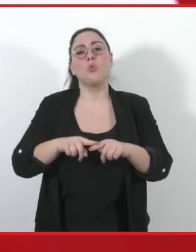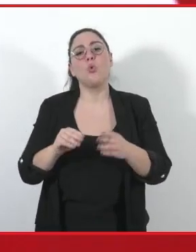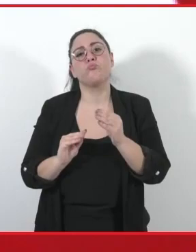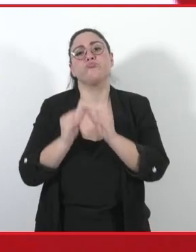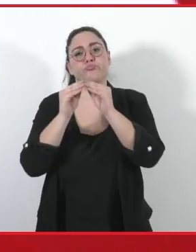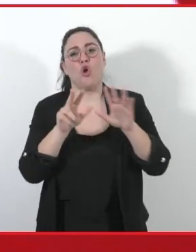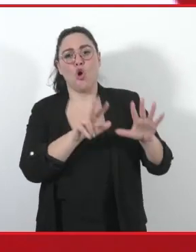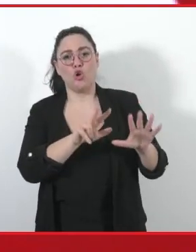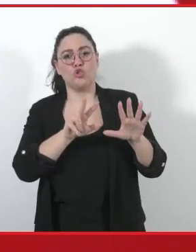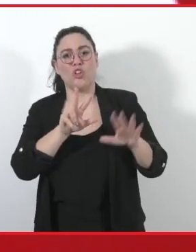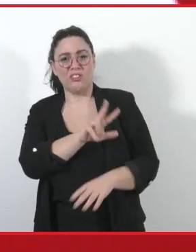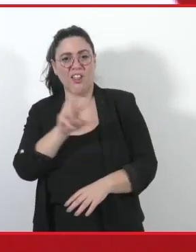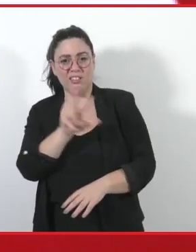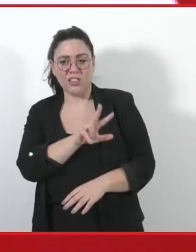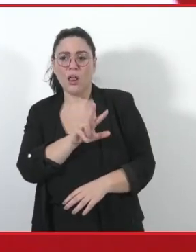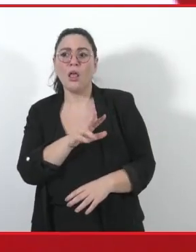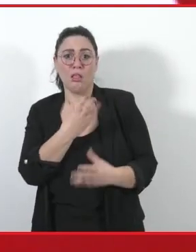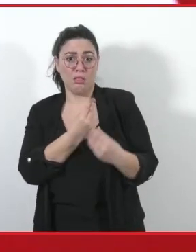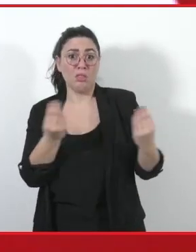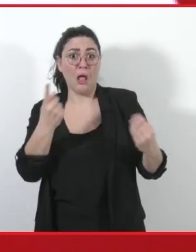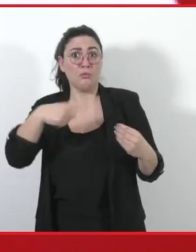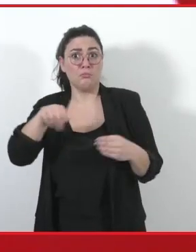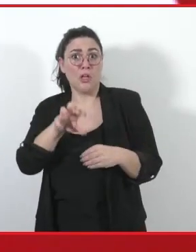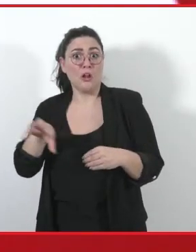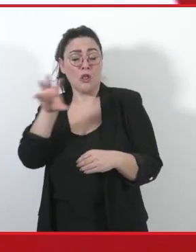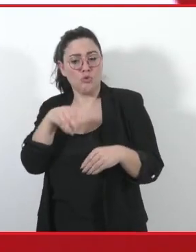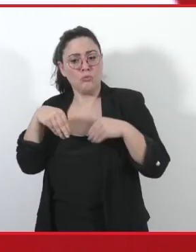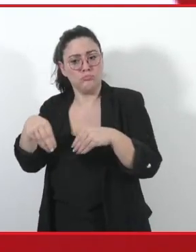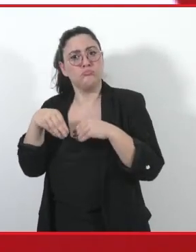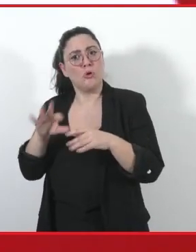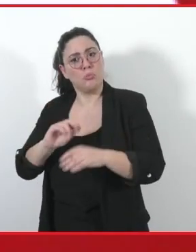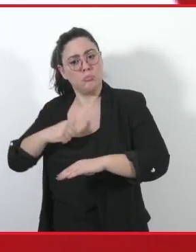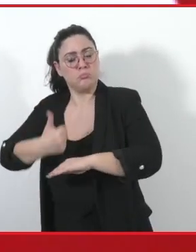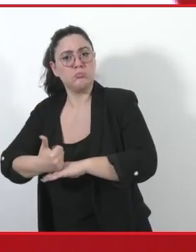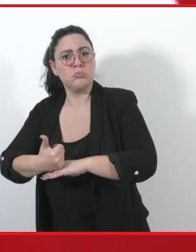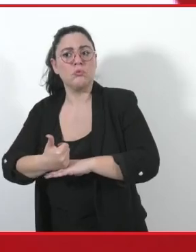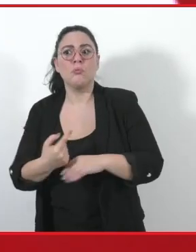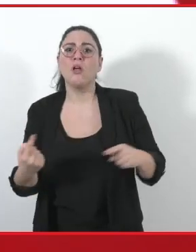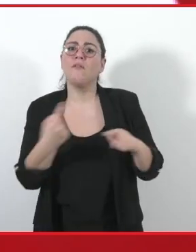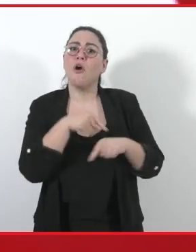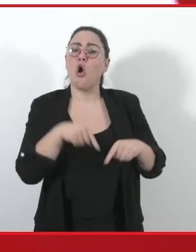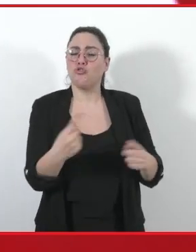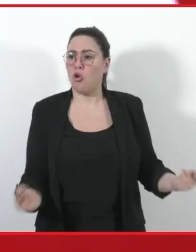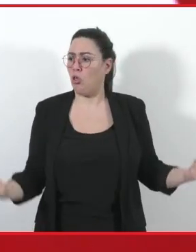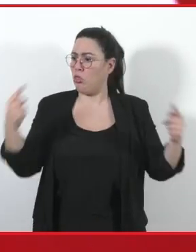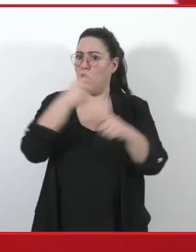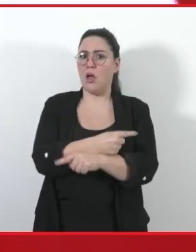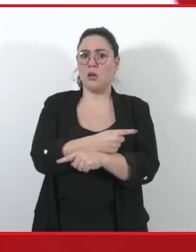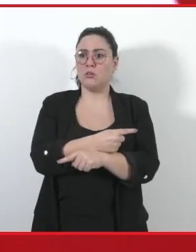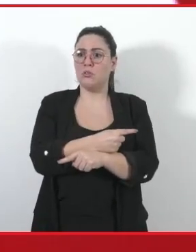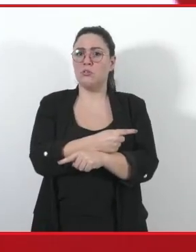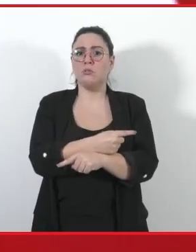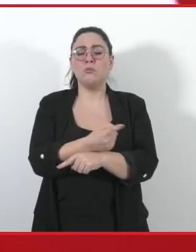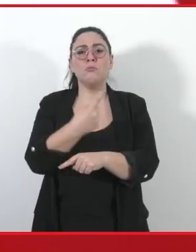personaggi della nostra regione parteciparono in prima persona. Oggi siamo all'esatto contrario. Il laboratorio è quello per tornare